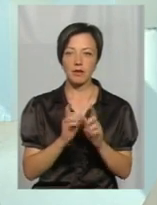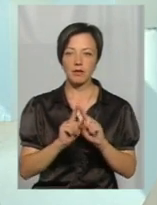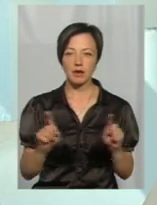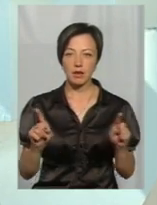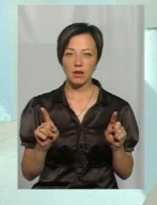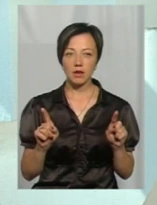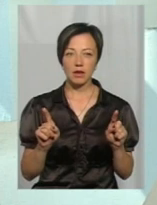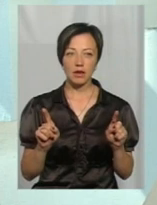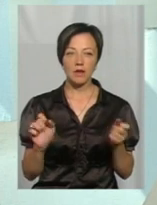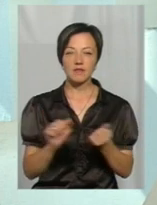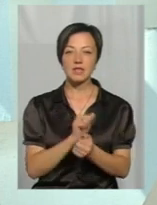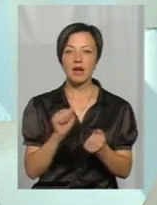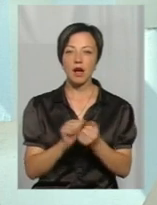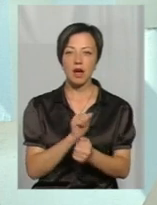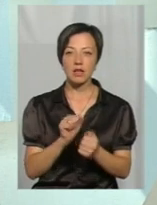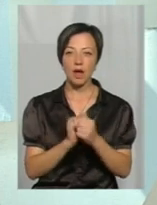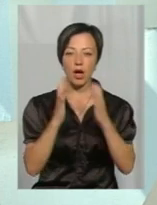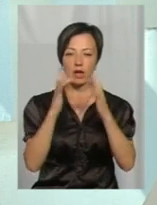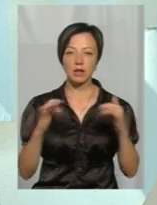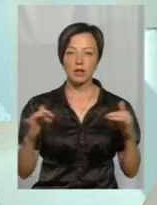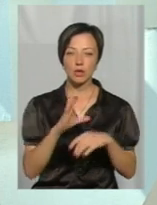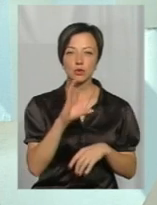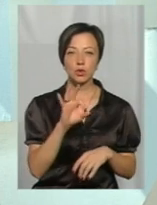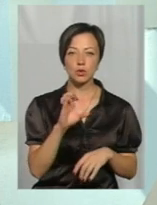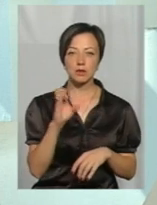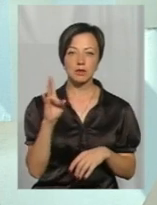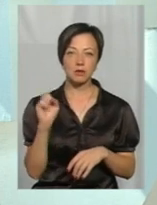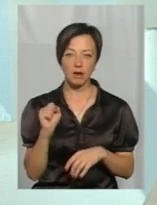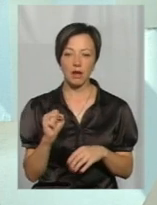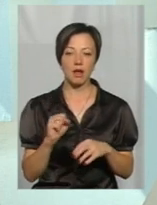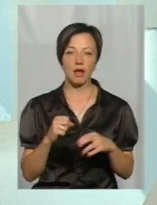короїдне всихання сосни. Воно не тільки в нас, воно відбувається і в європейській частині.